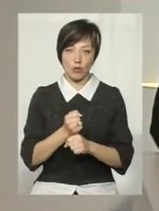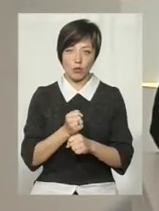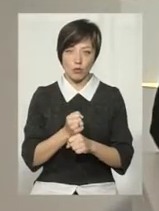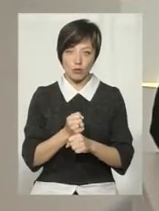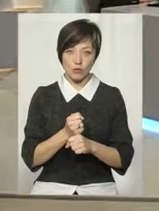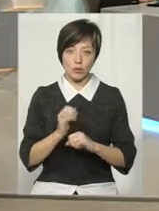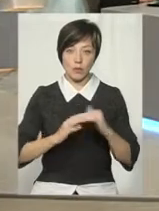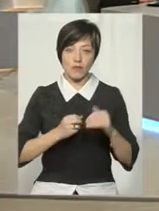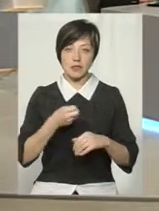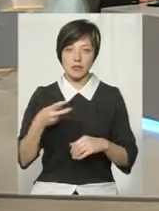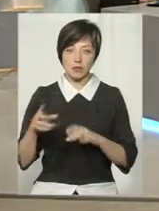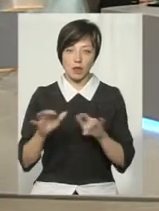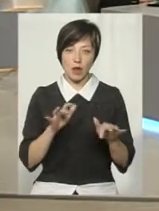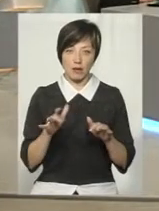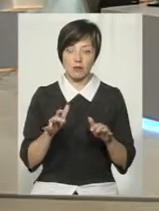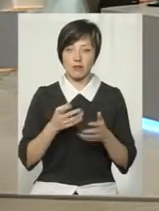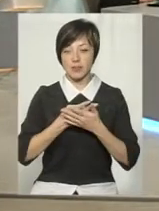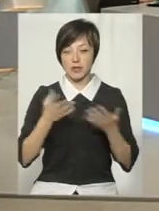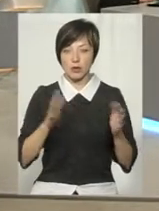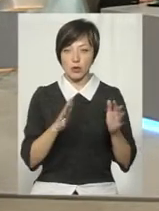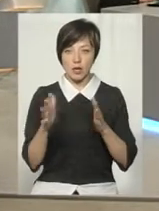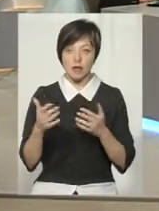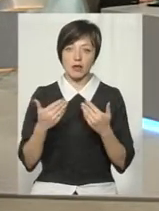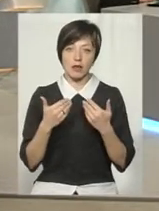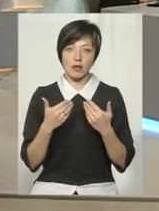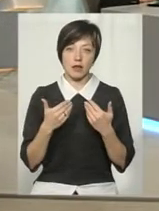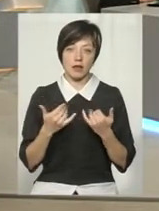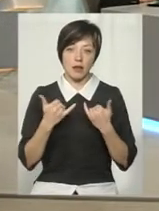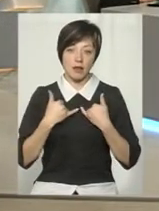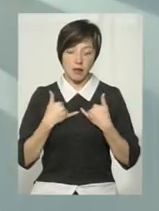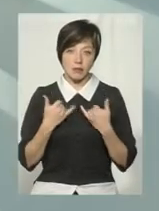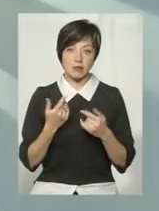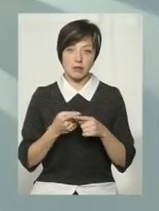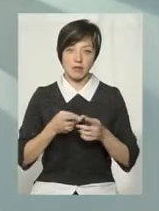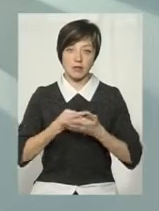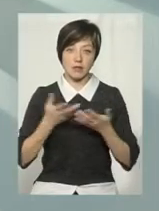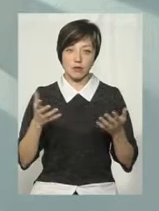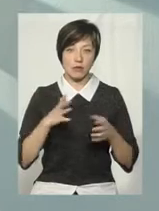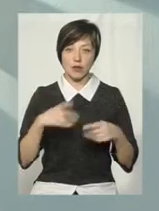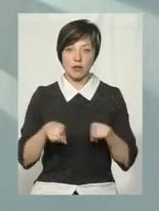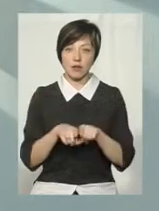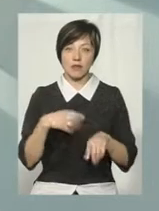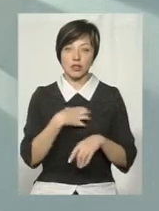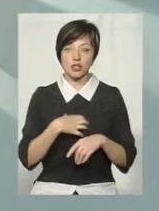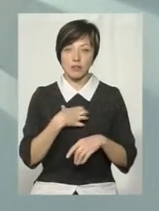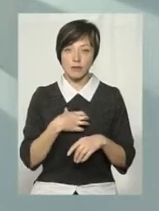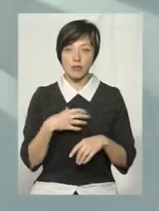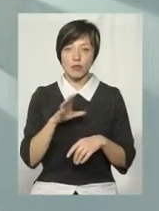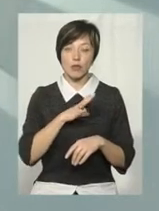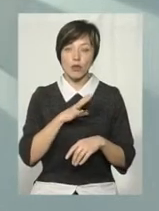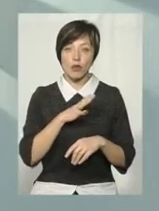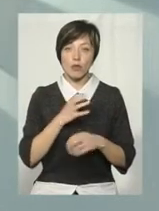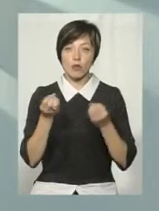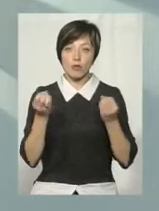професійну діяльність, висвітлення цієї події. Вона, в принципі, для нас висвітлення було не настільки важливим, наскільки було